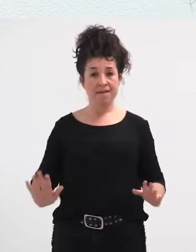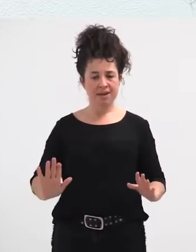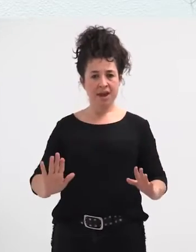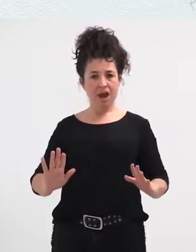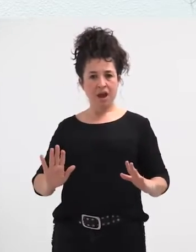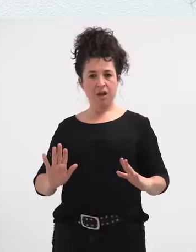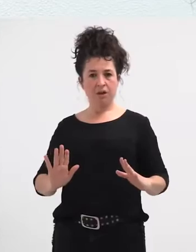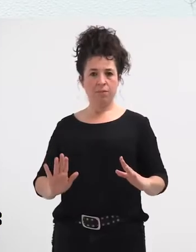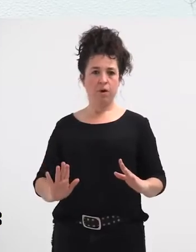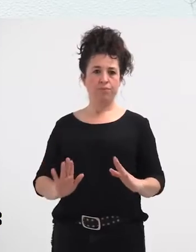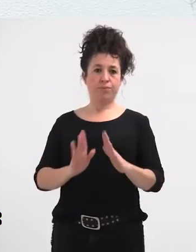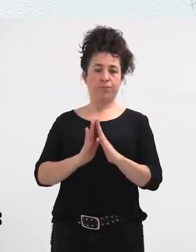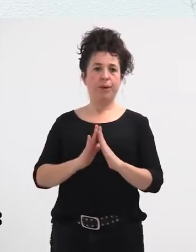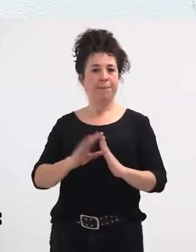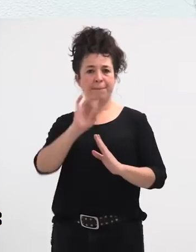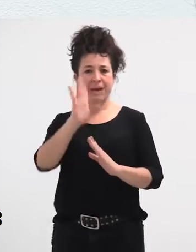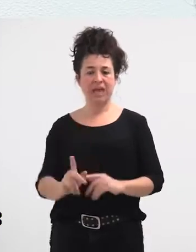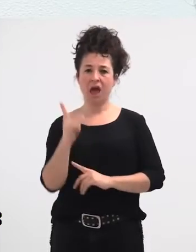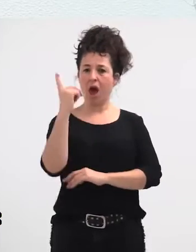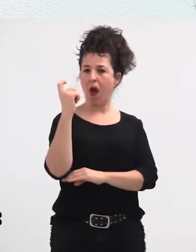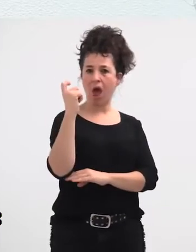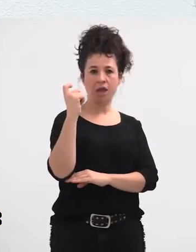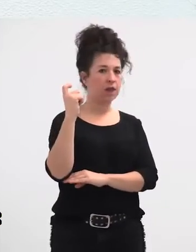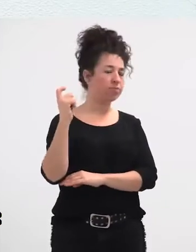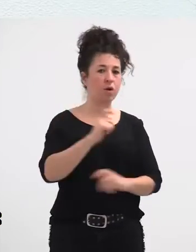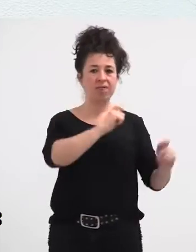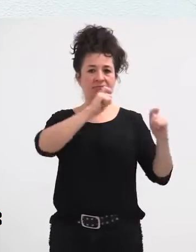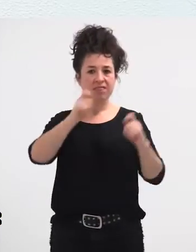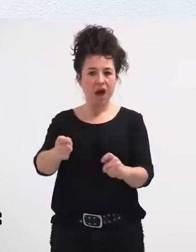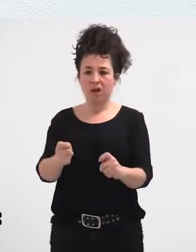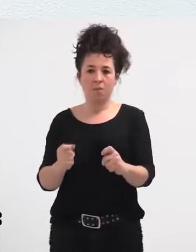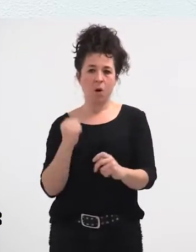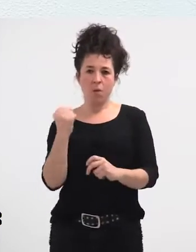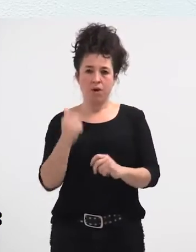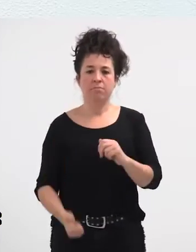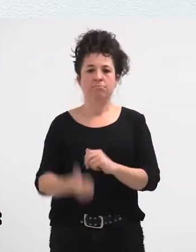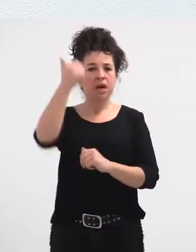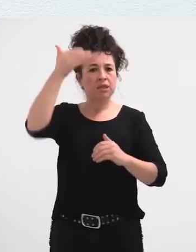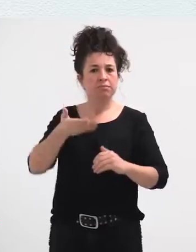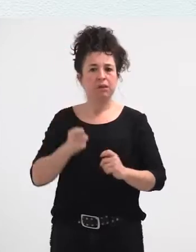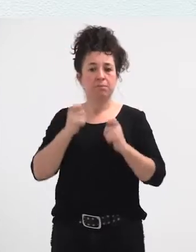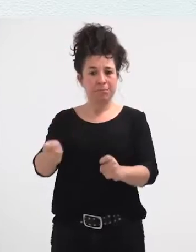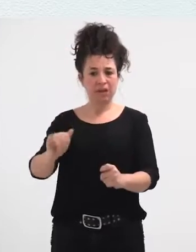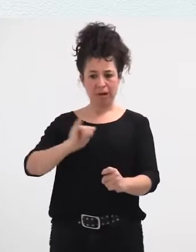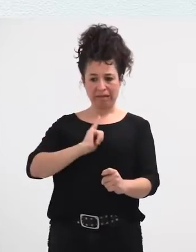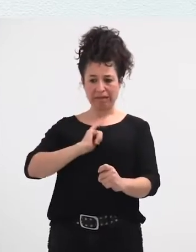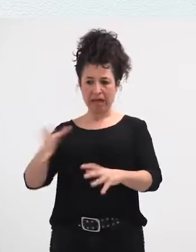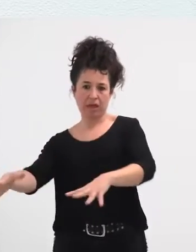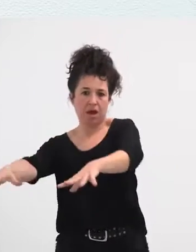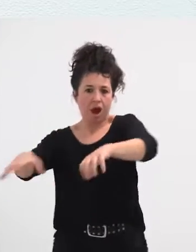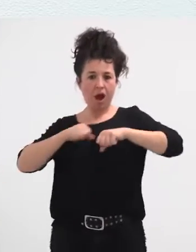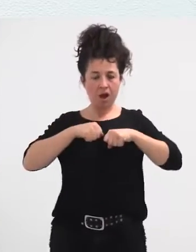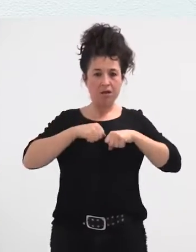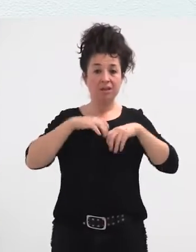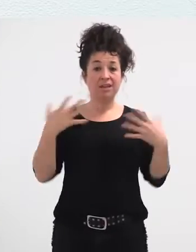gehiago sakralizatzera, eta hor, beraien, ez dakit, beraien izateare parte bat hor jartzera. Eta admakumea bezerret